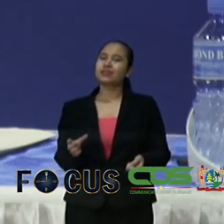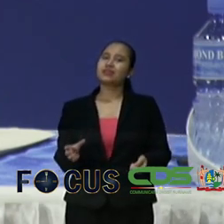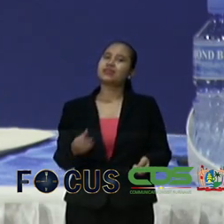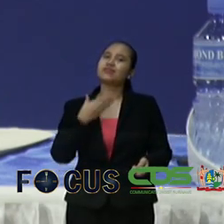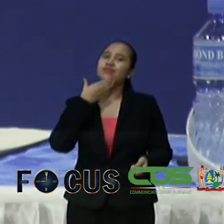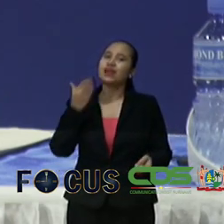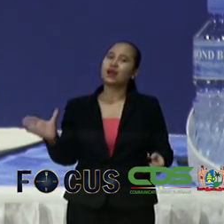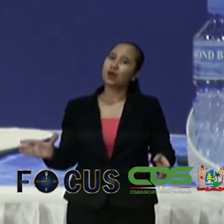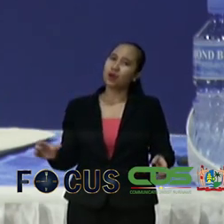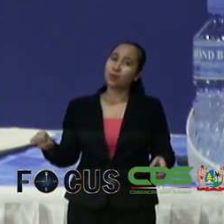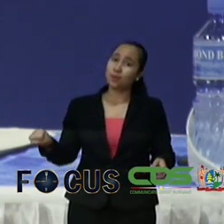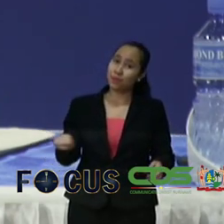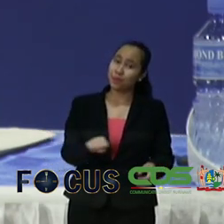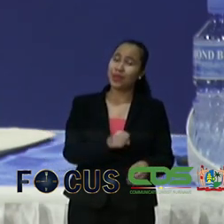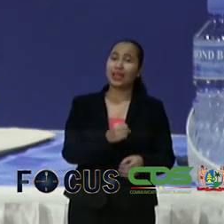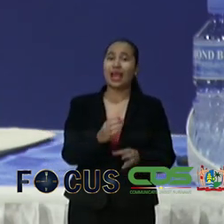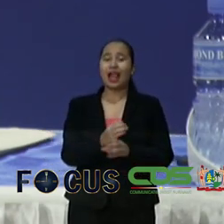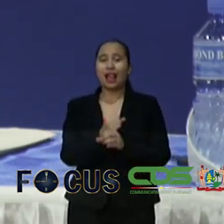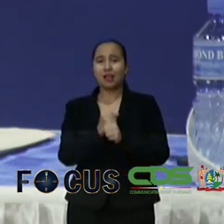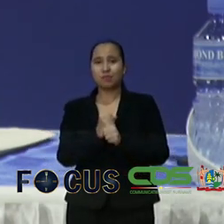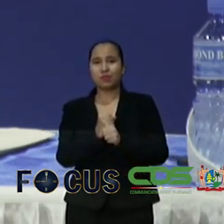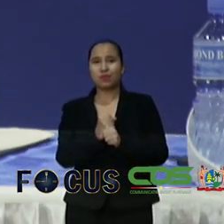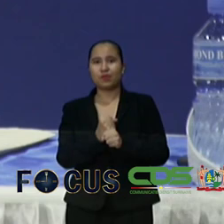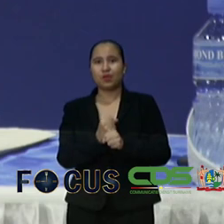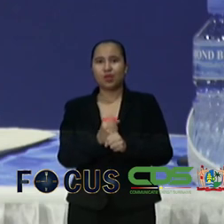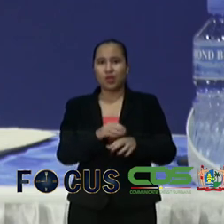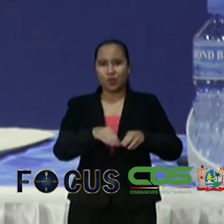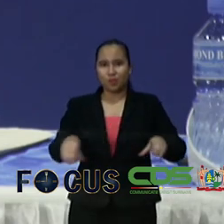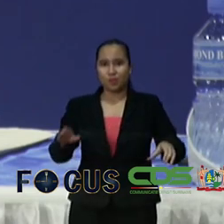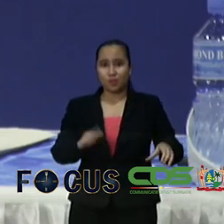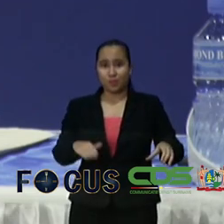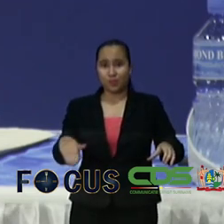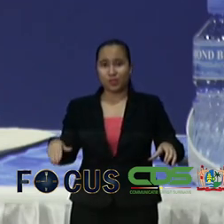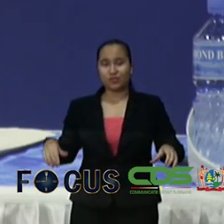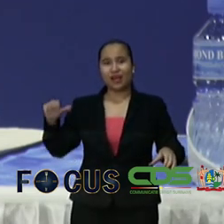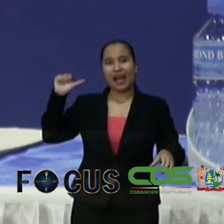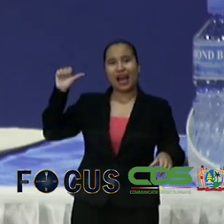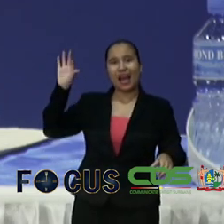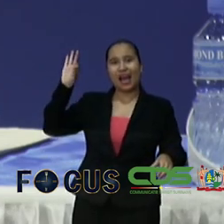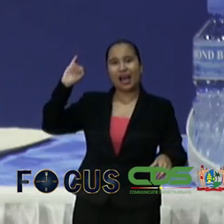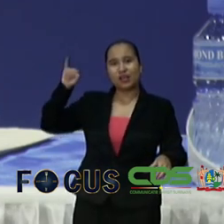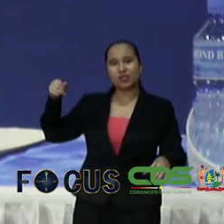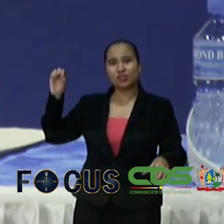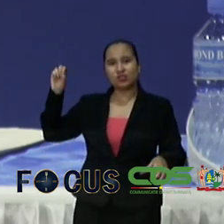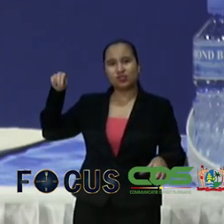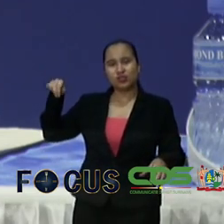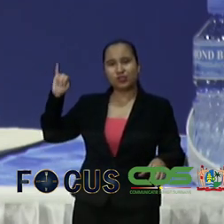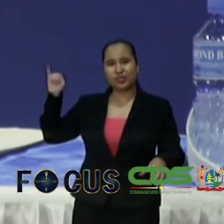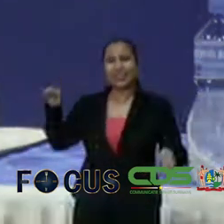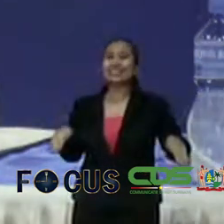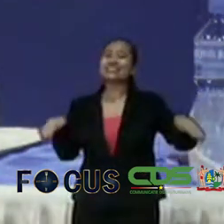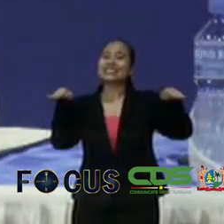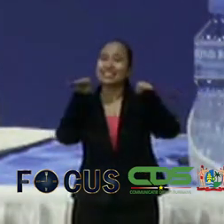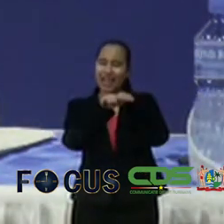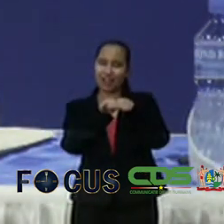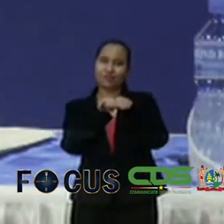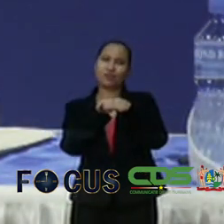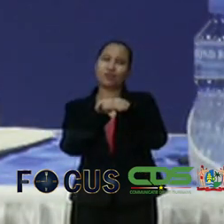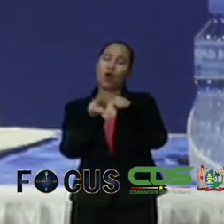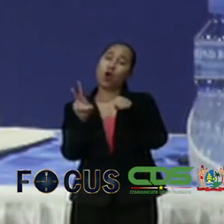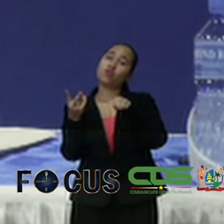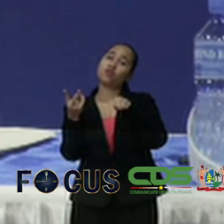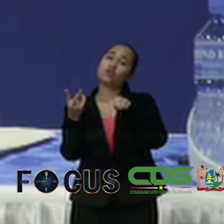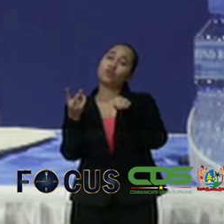aanzet om met die bushouders van Achoni te praten dat dit tarief gelijkgesteld wordt dat wel